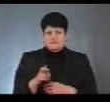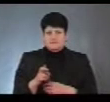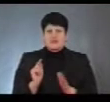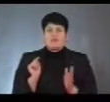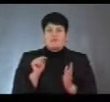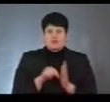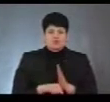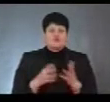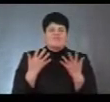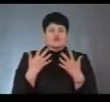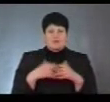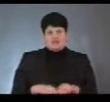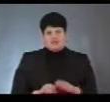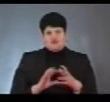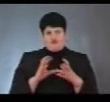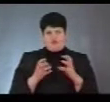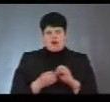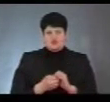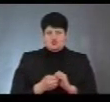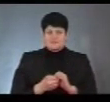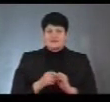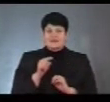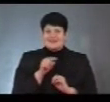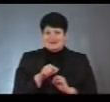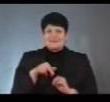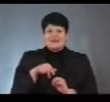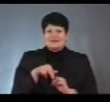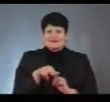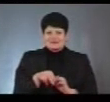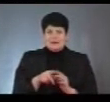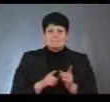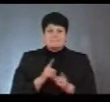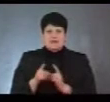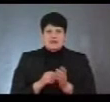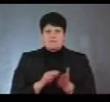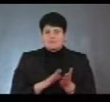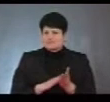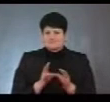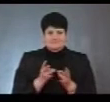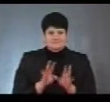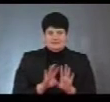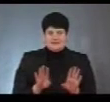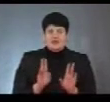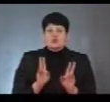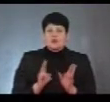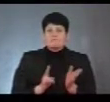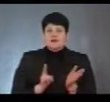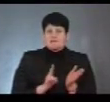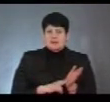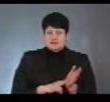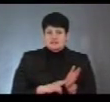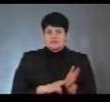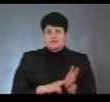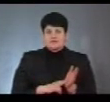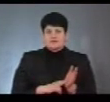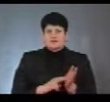базу автоматичу. Тобто, їм і тих перепрописувати не треба. Ті, хто прописаний, пропишуться